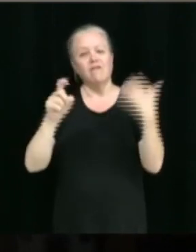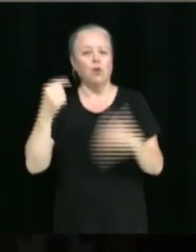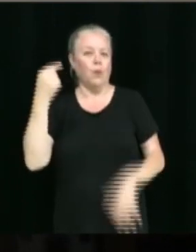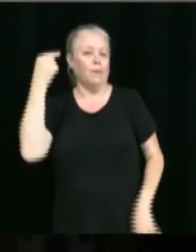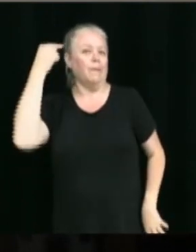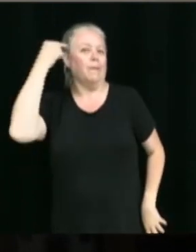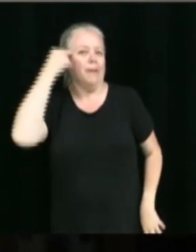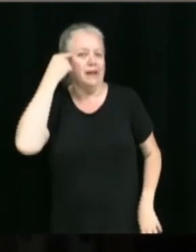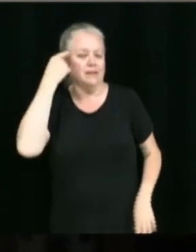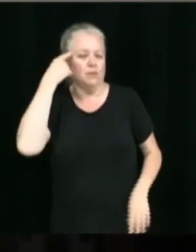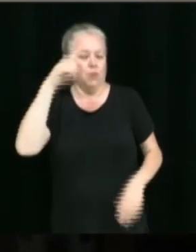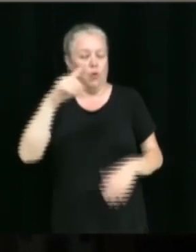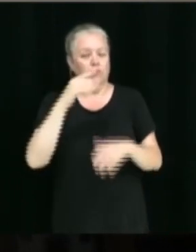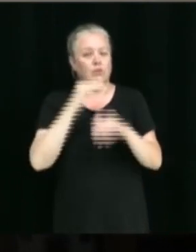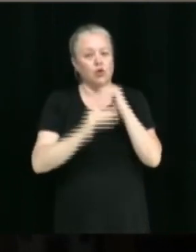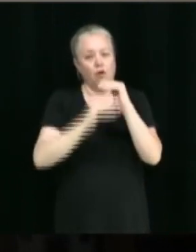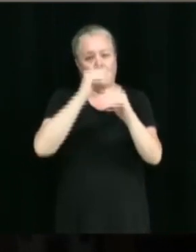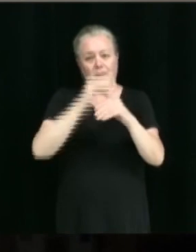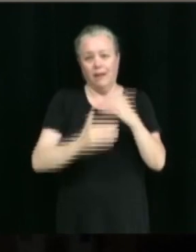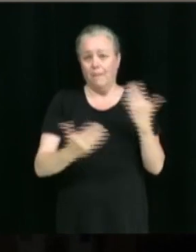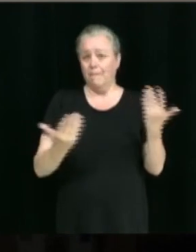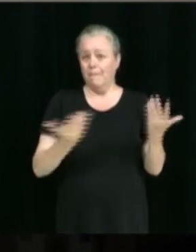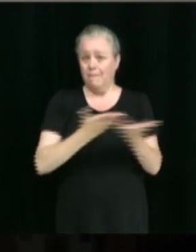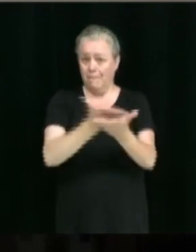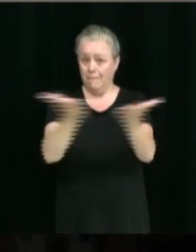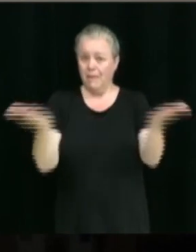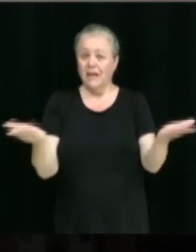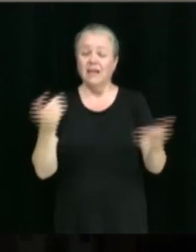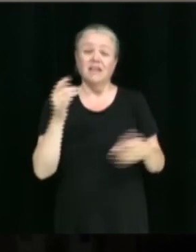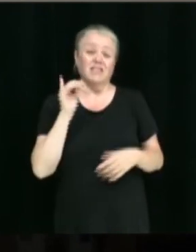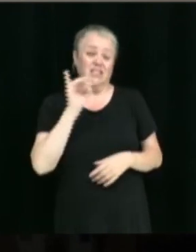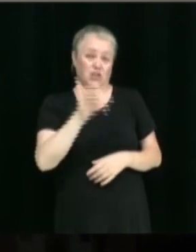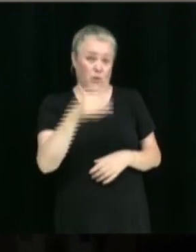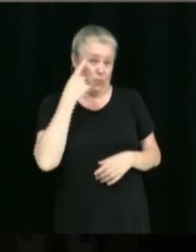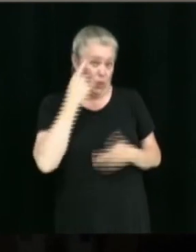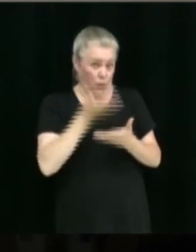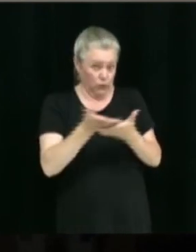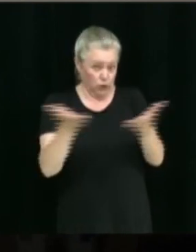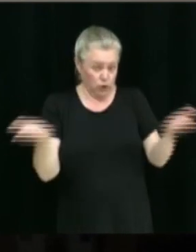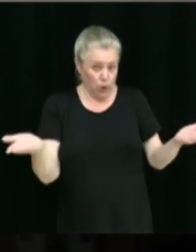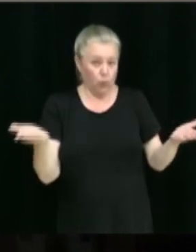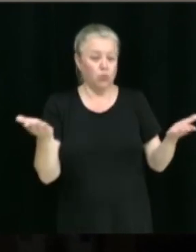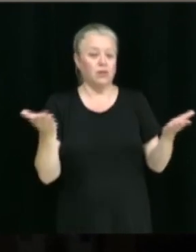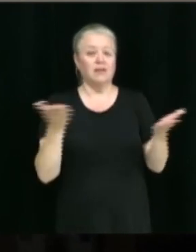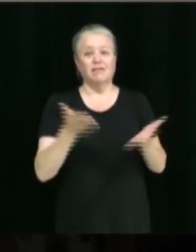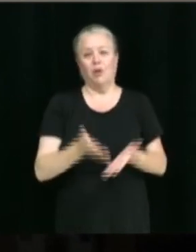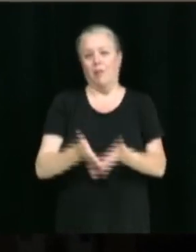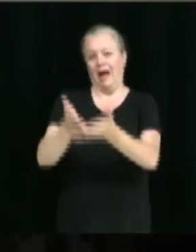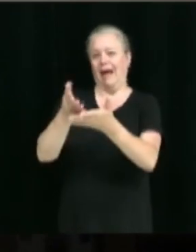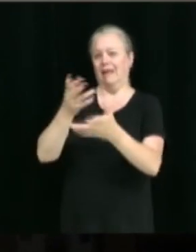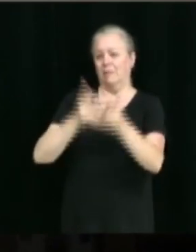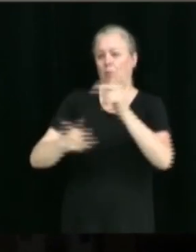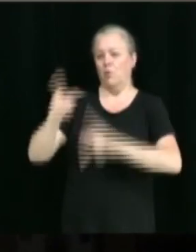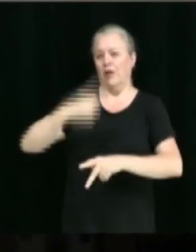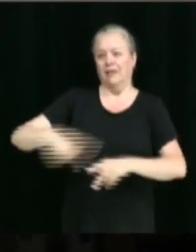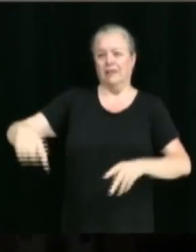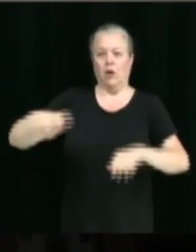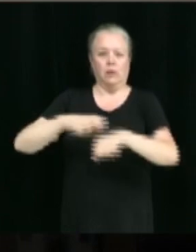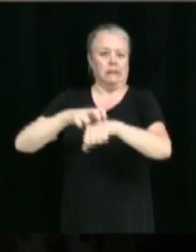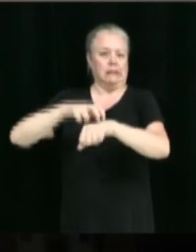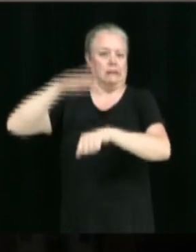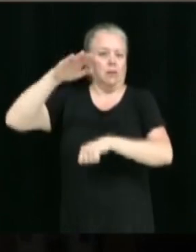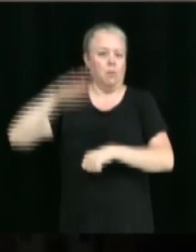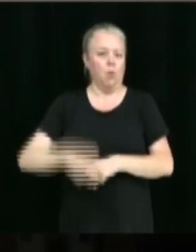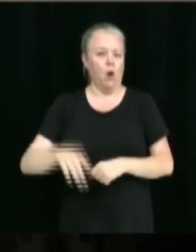de la diversité. Donc, pour vous, c'est un outil qui permettra de rassurer la population en leur fournissant les informations dont ils ont besoin pour qu'ils